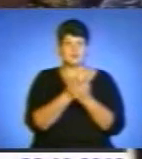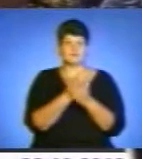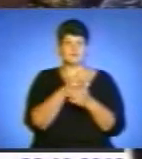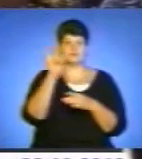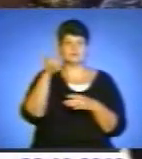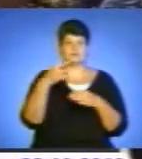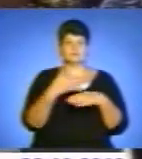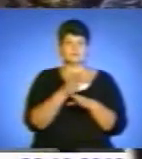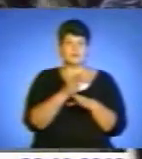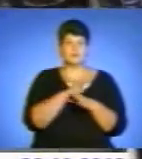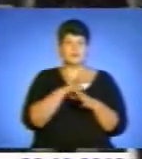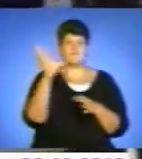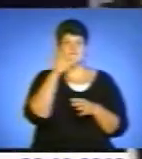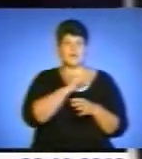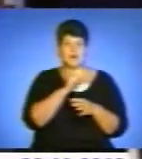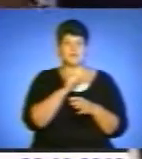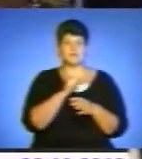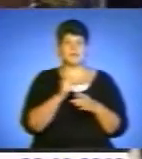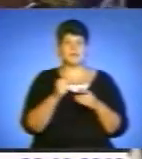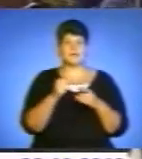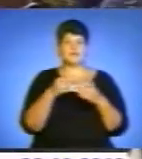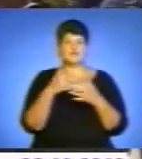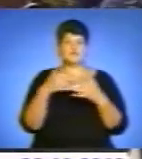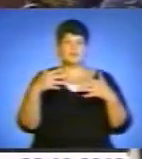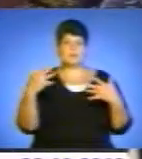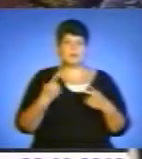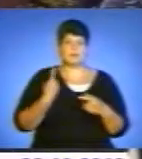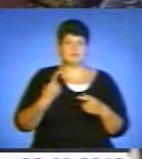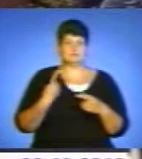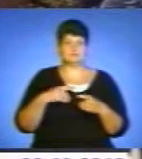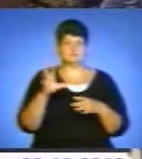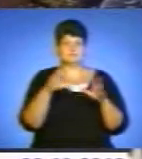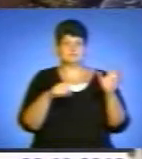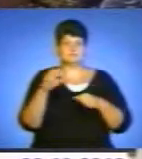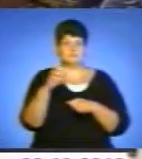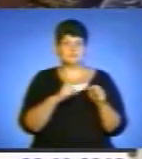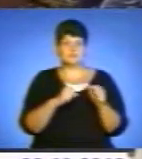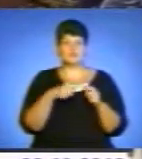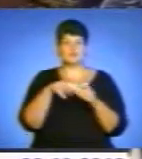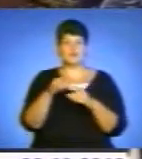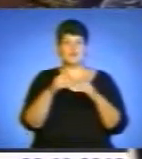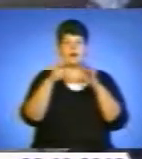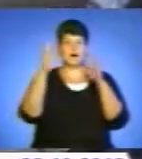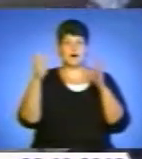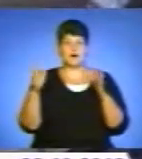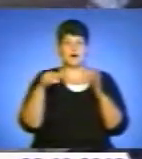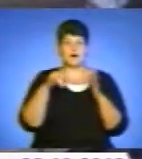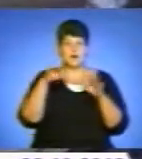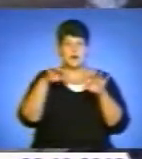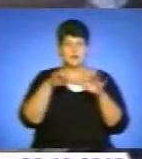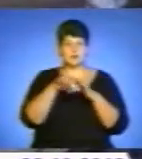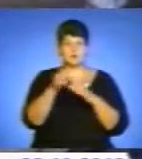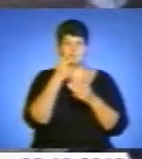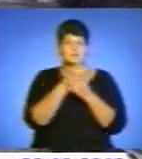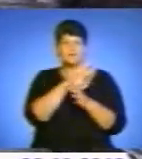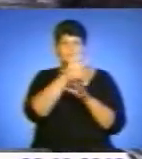інструмента майстра, який в нас в реальності працював на будівництві. Далі, слідуючий діє, зайшов в гараж, подивився, винесли все, що можливо було. Зник